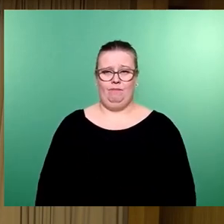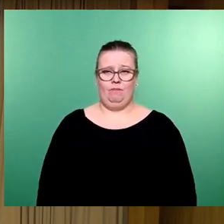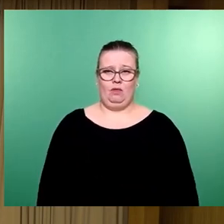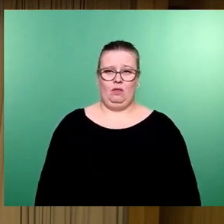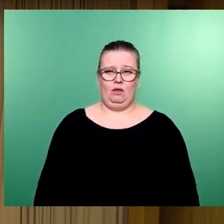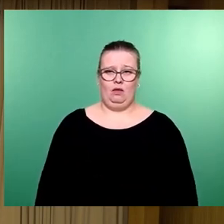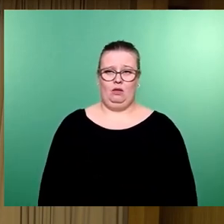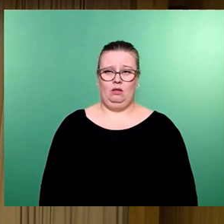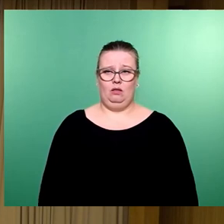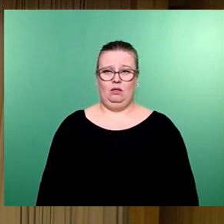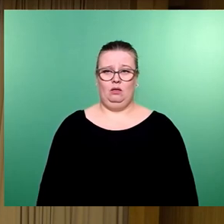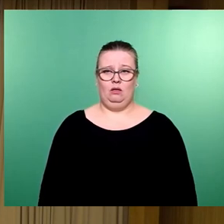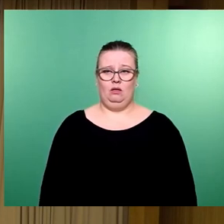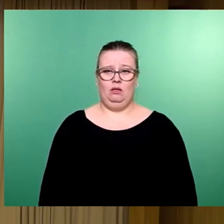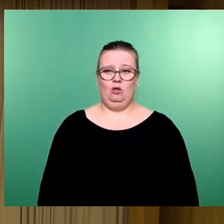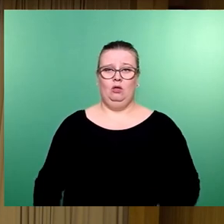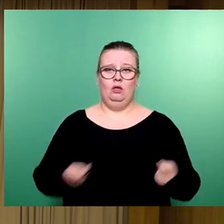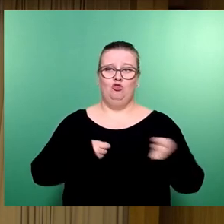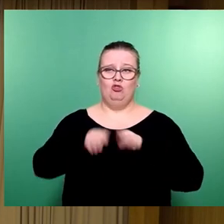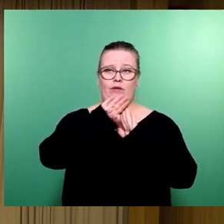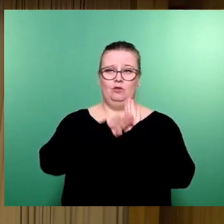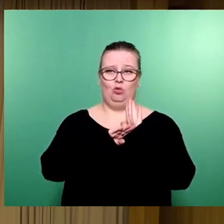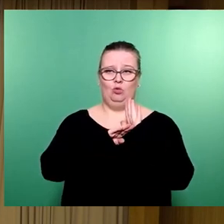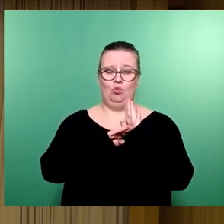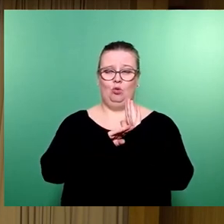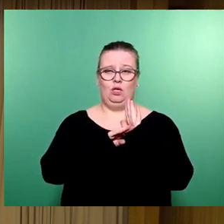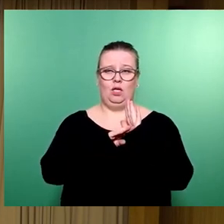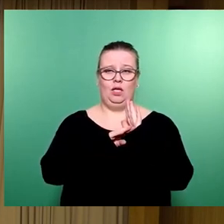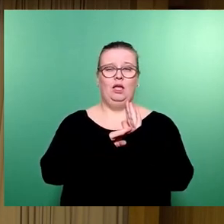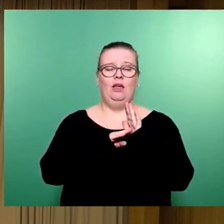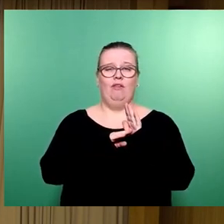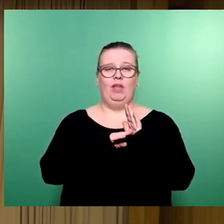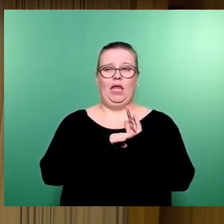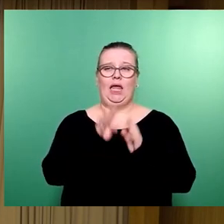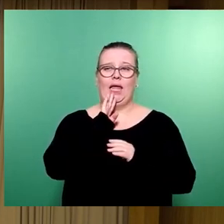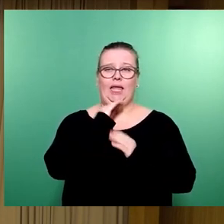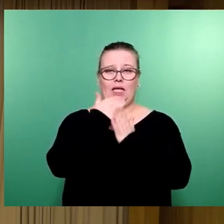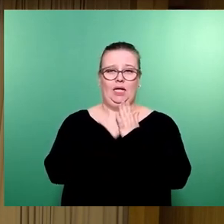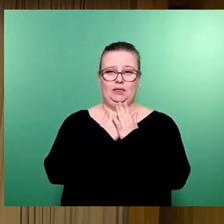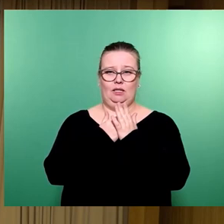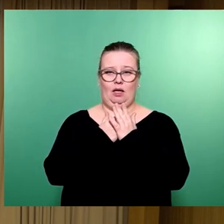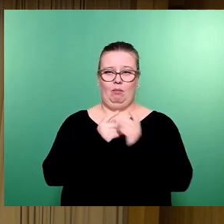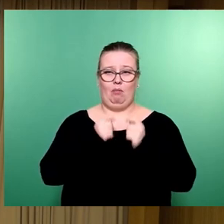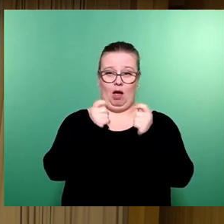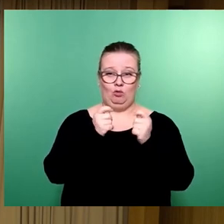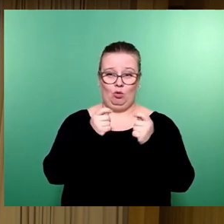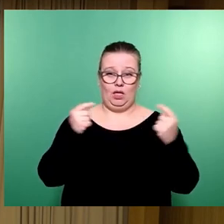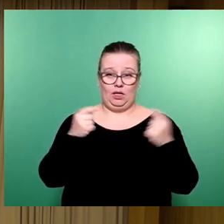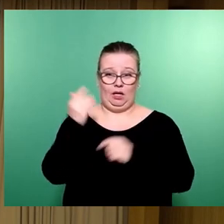So, es ist Geschäftsordnung Ende der Rednerliste beantragt. Gibt es mal Gegenräte?